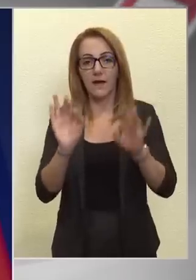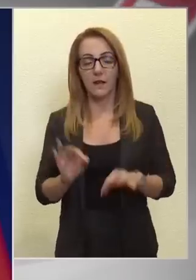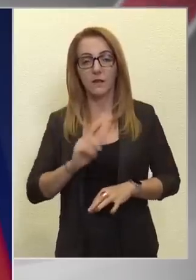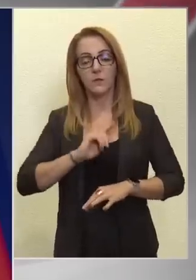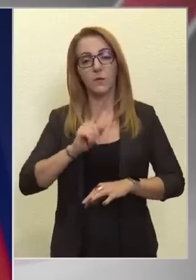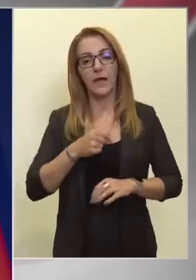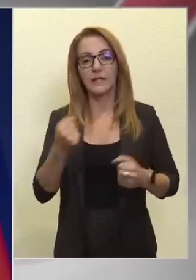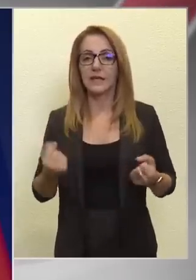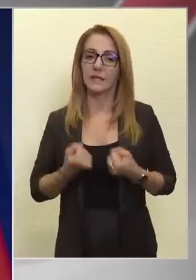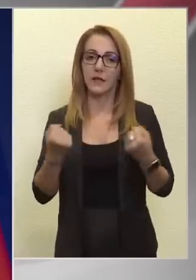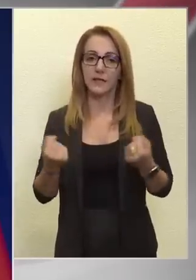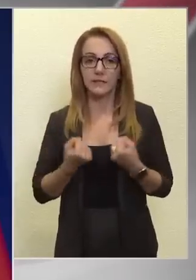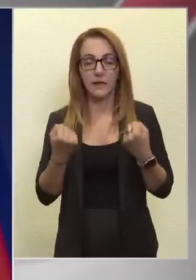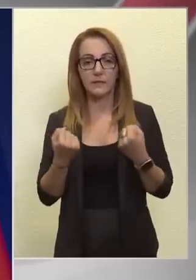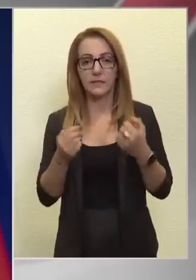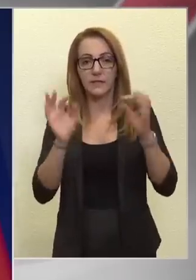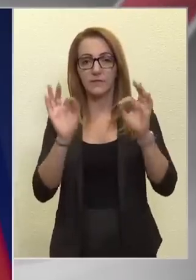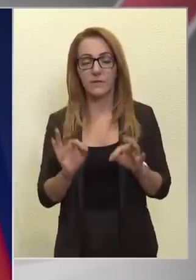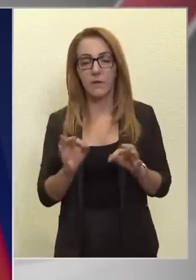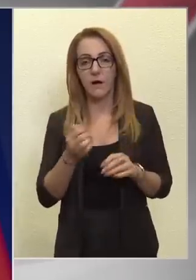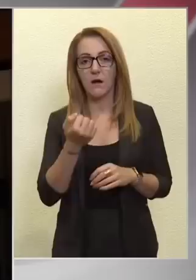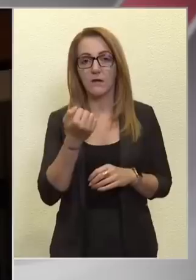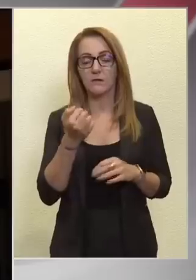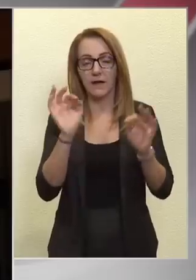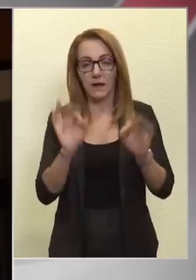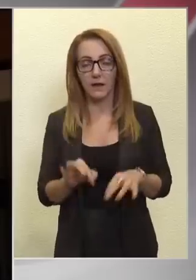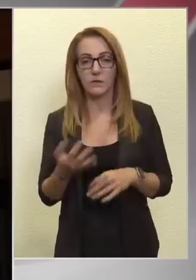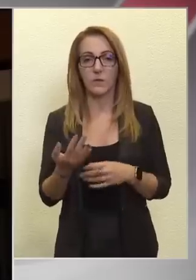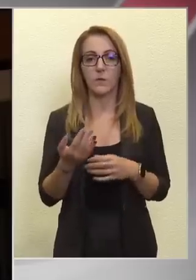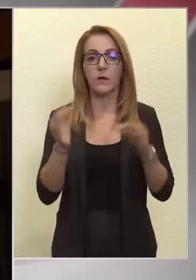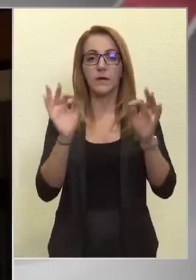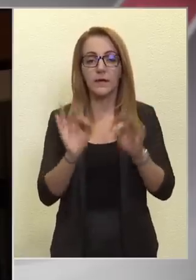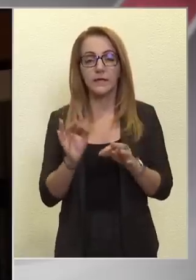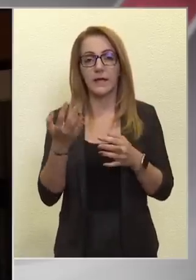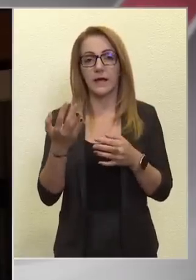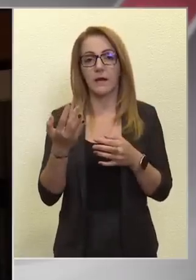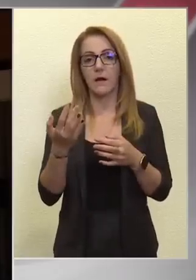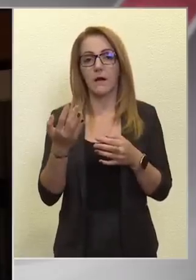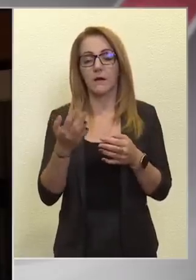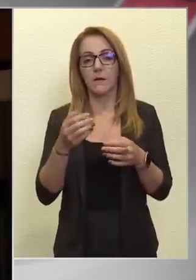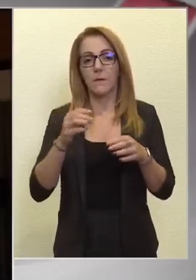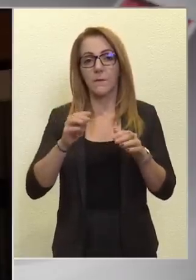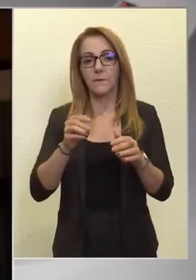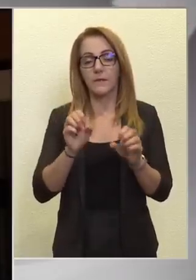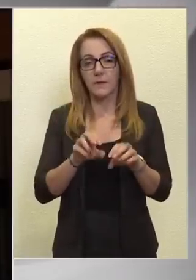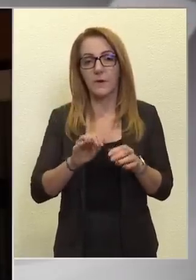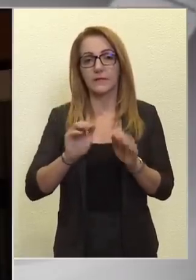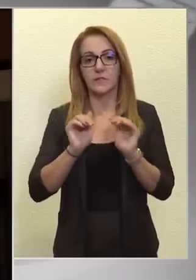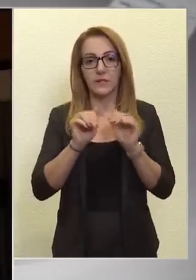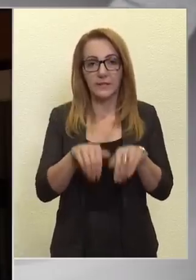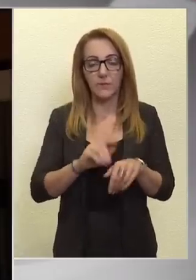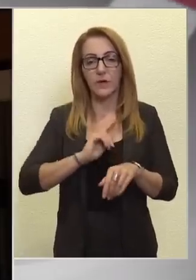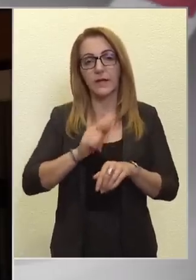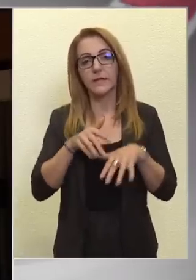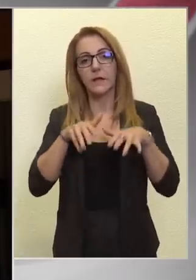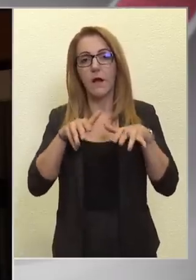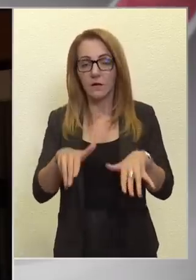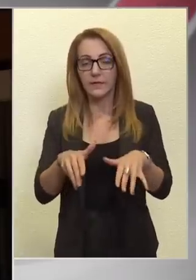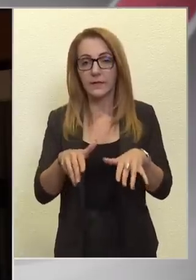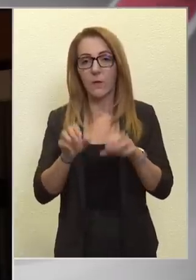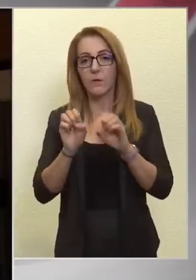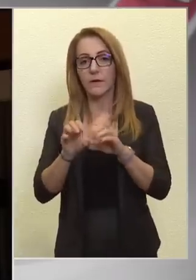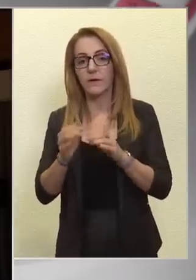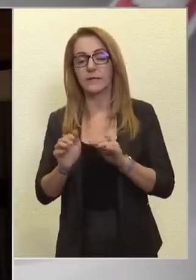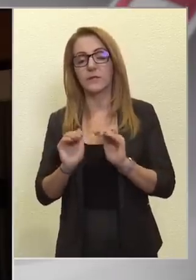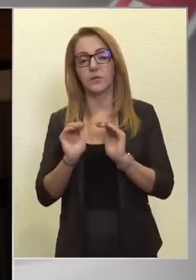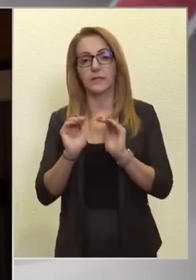energiaintenzív iparvállalatok, gyáraknak a beruházásait fogjuk támogatni, energiahatékony beruházásait. Itt már